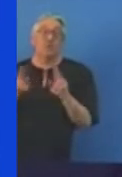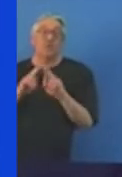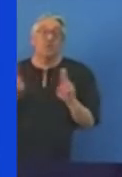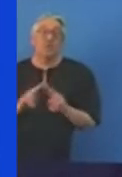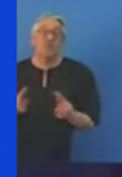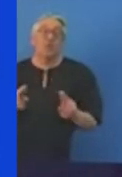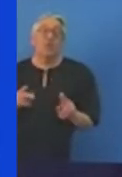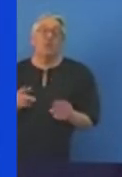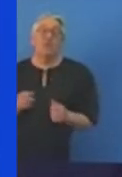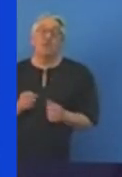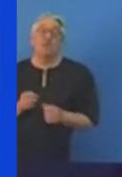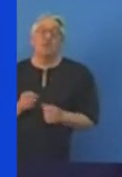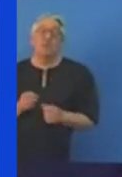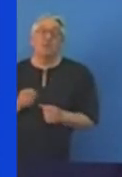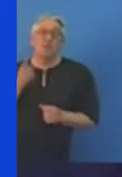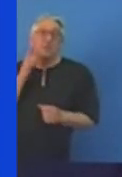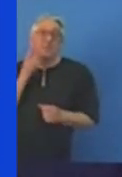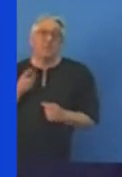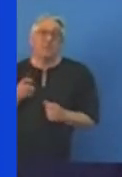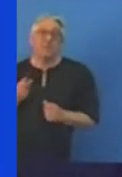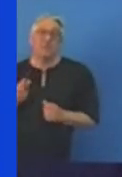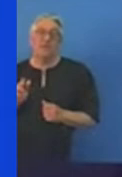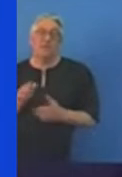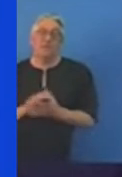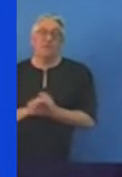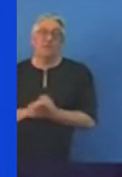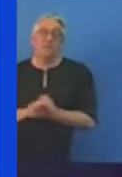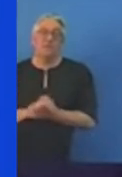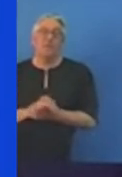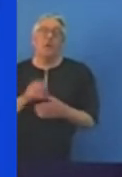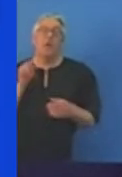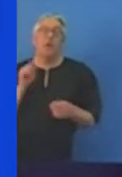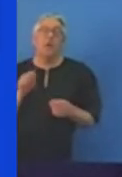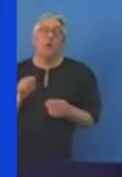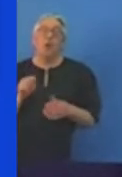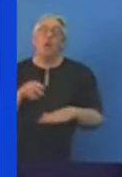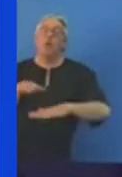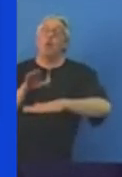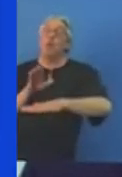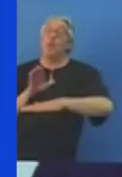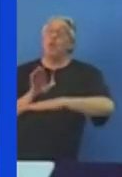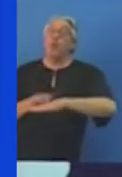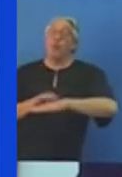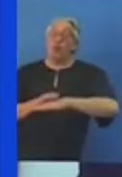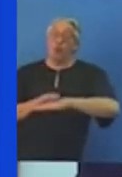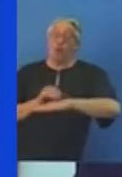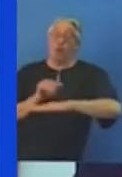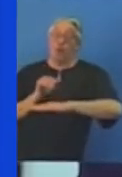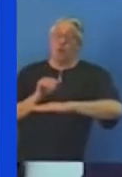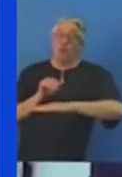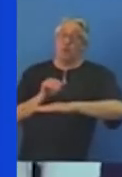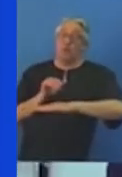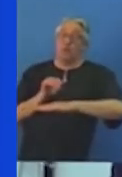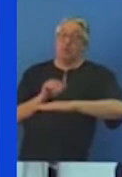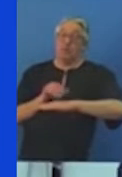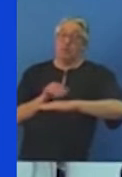Ces pactes ont été conclus pour sortir de la situation de guerre de tous contre tous dans une prise de conscience présupposant la